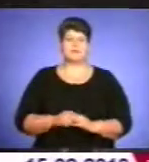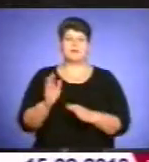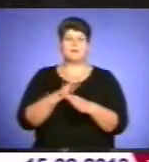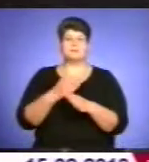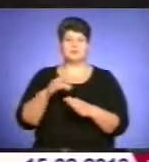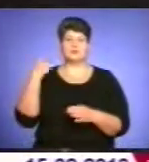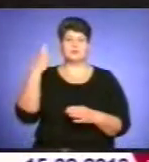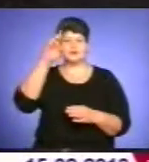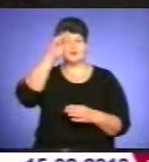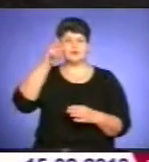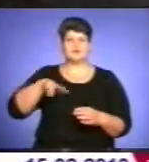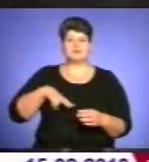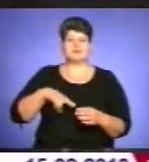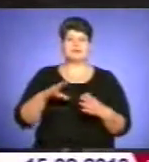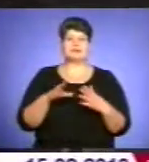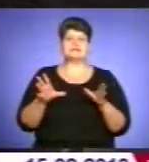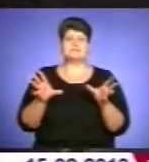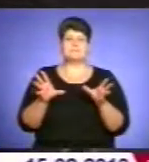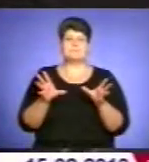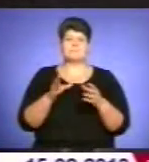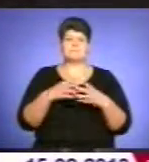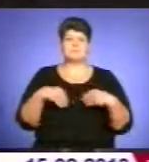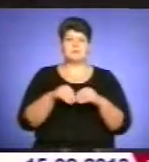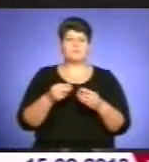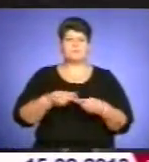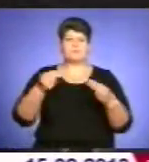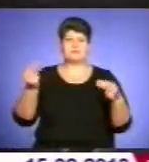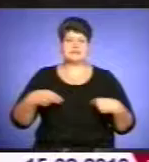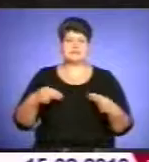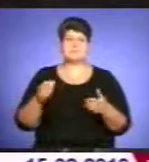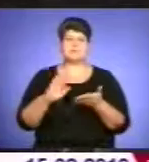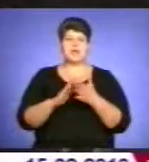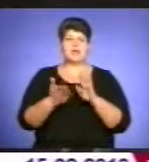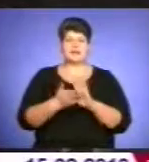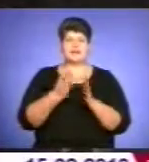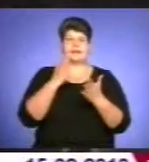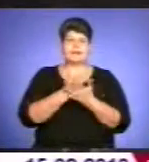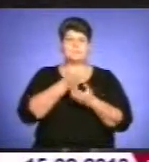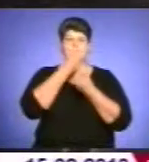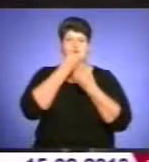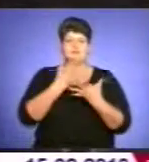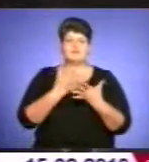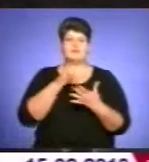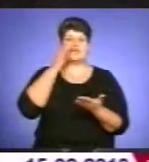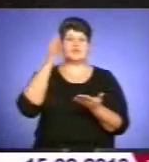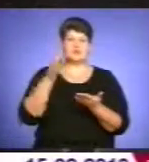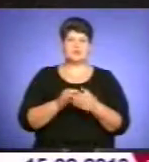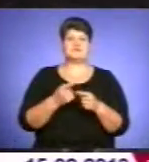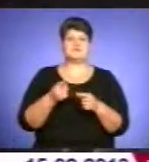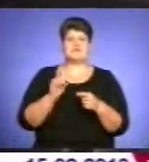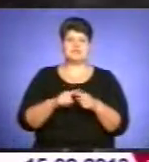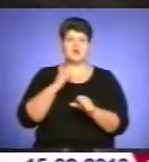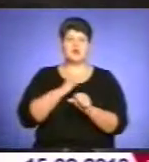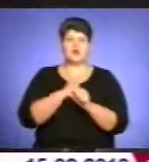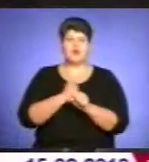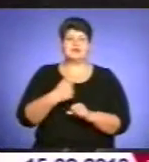державною адміністрацією спілкою підписаний меморандум і в цьому році у нас вже є великий позитивний досвід в цій роботі. Я думаю,